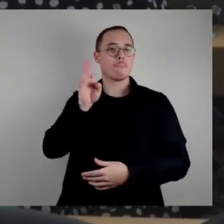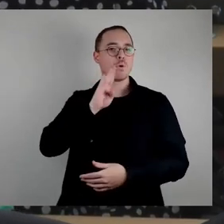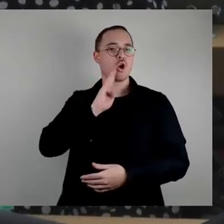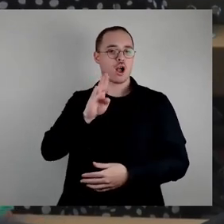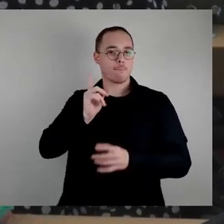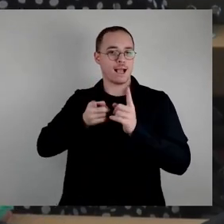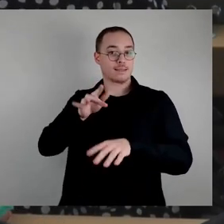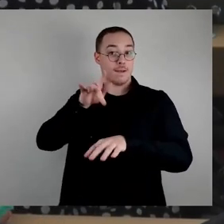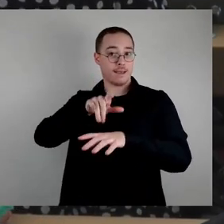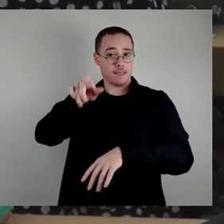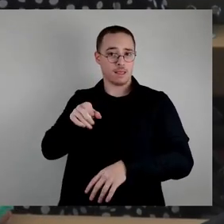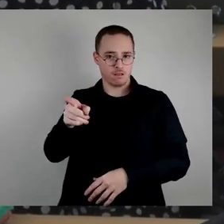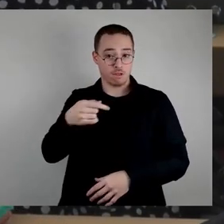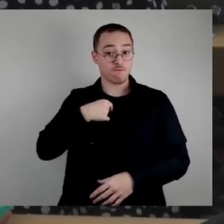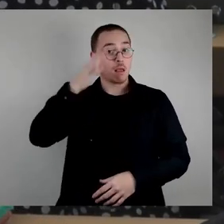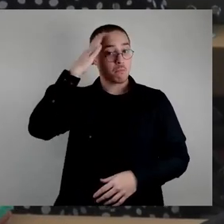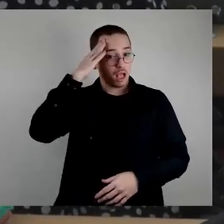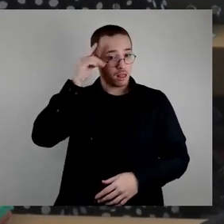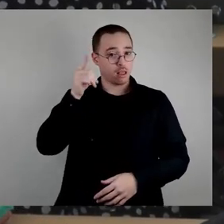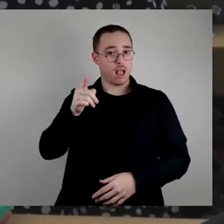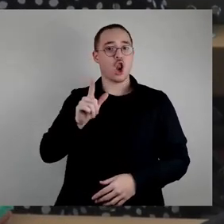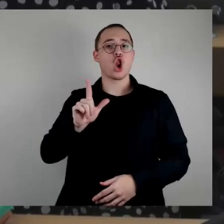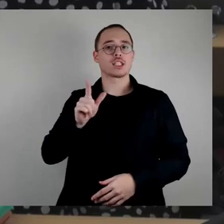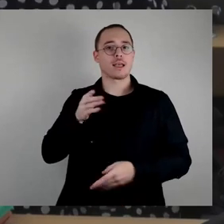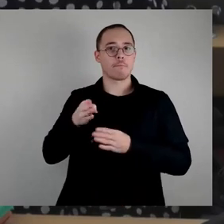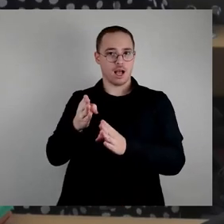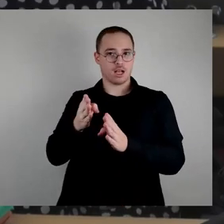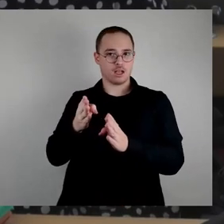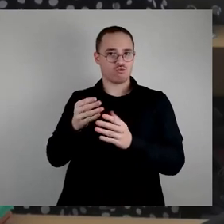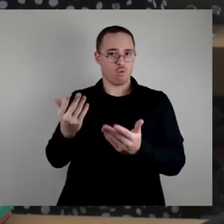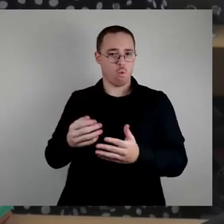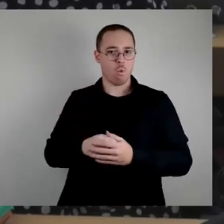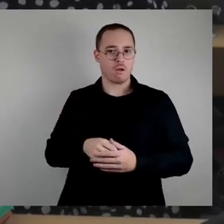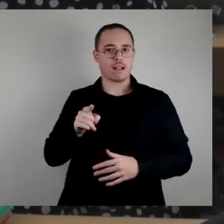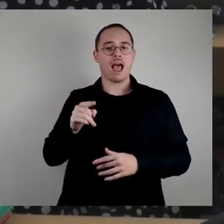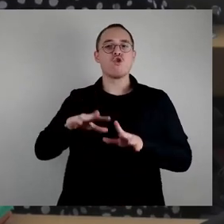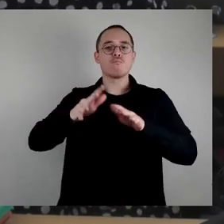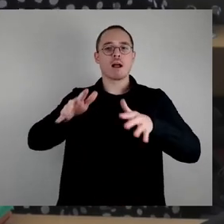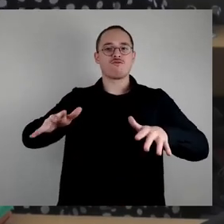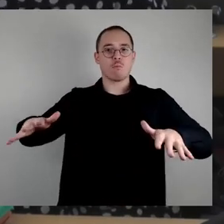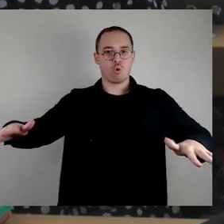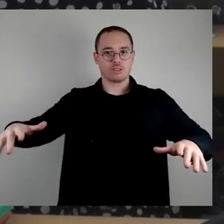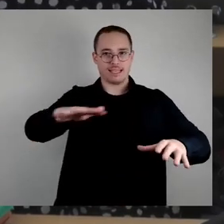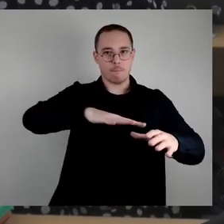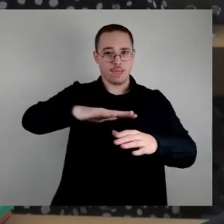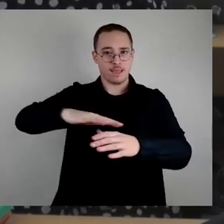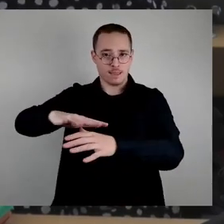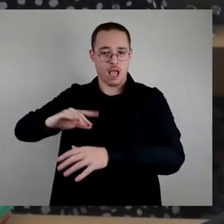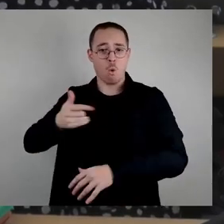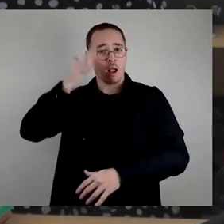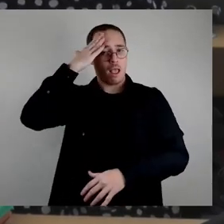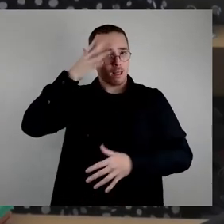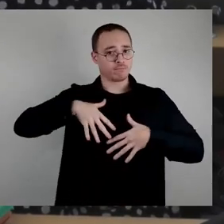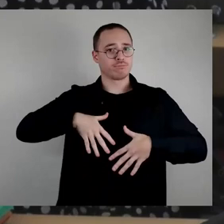uns ist bekannt, Lotzebach, Tänisch-Grundbach, die Überschwemmungsgebiete und gerade bezüglich der Reinigungsarbeiten